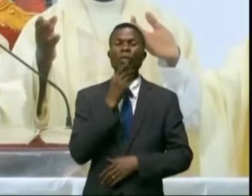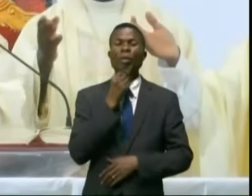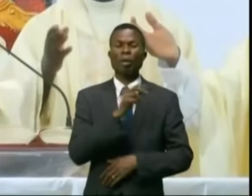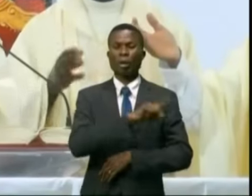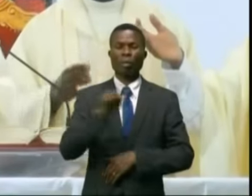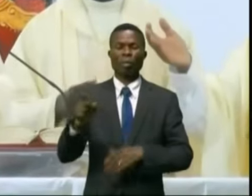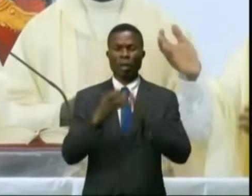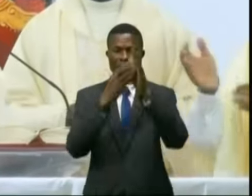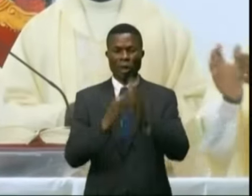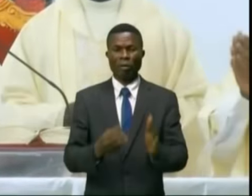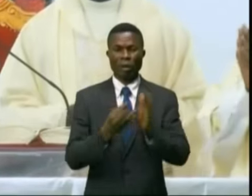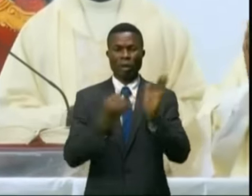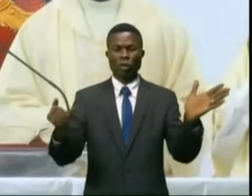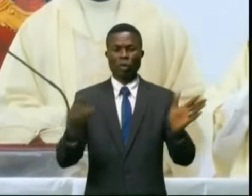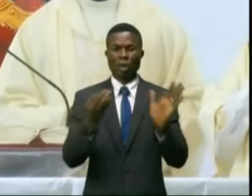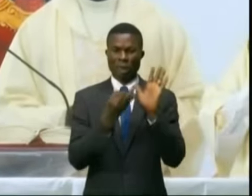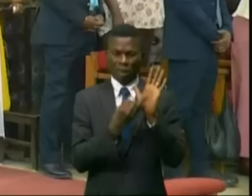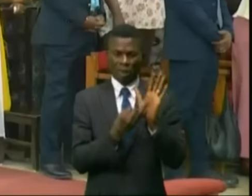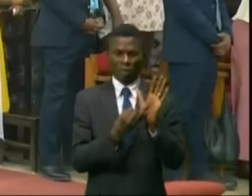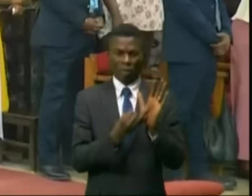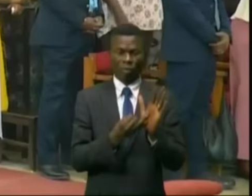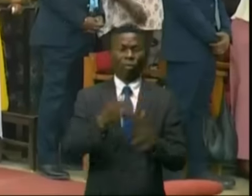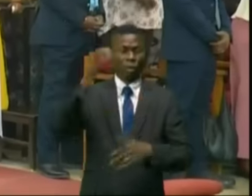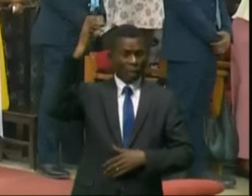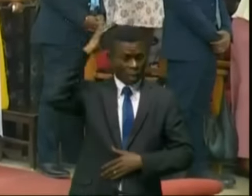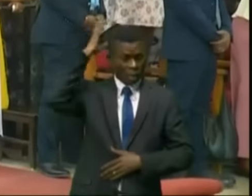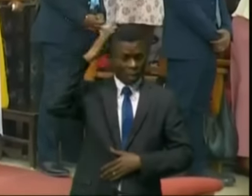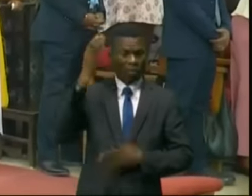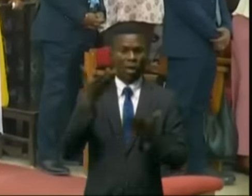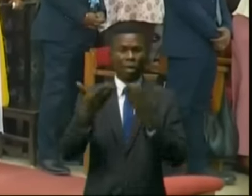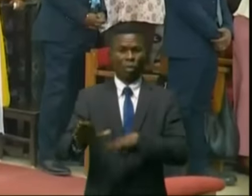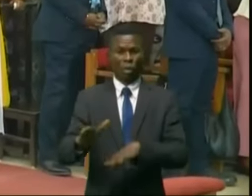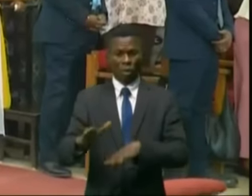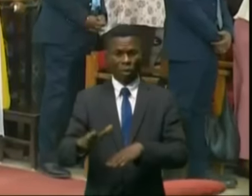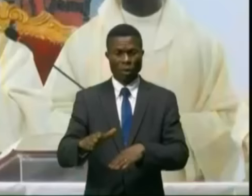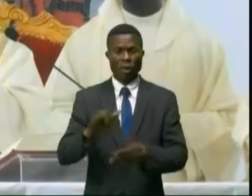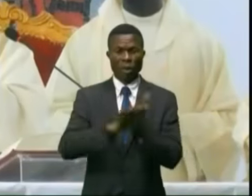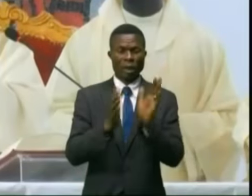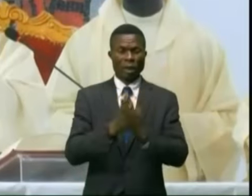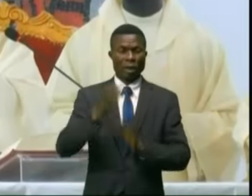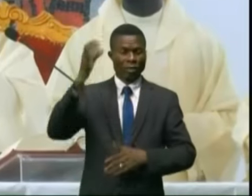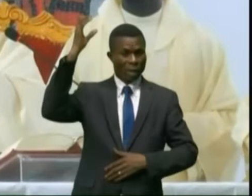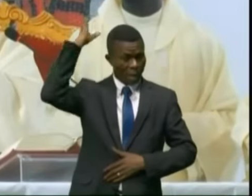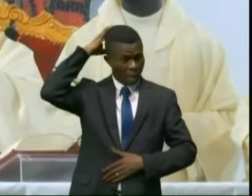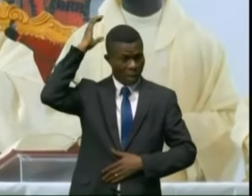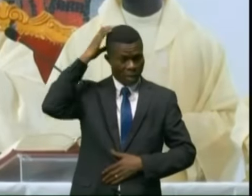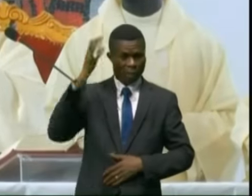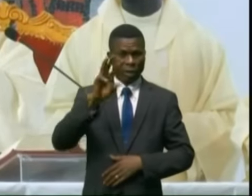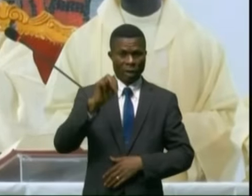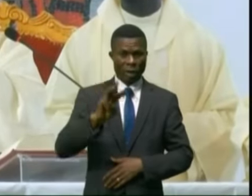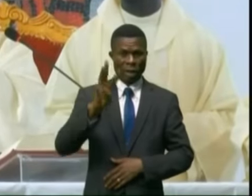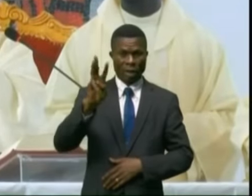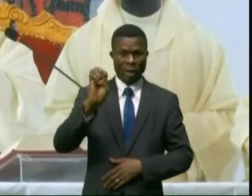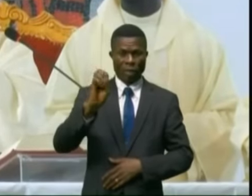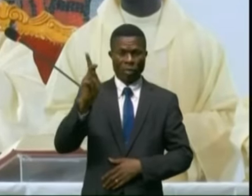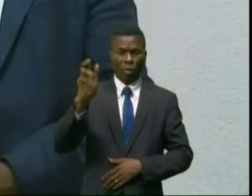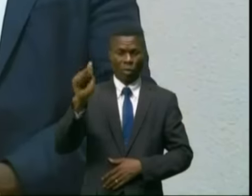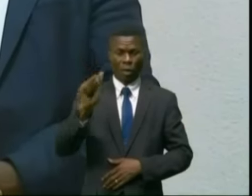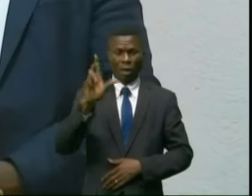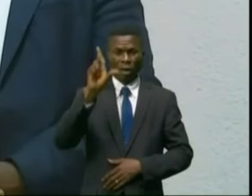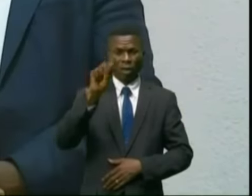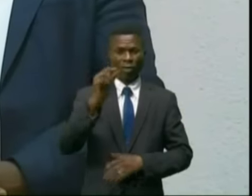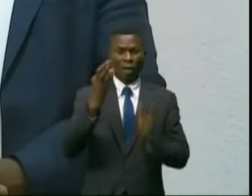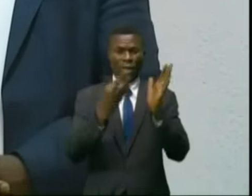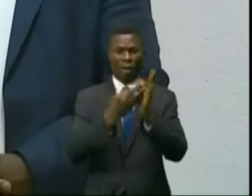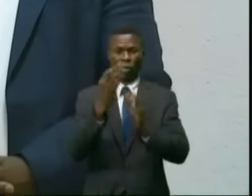1967. Le défunt Gérard Moulumba a été évêque de Mouéka au Kassai oriental pendant 28